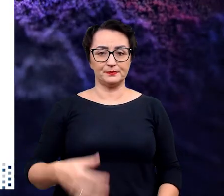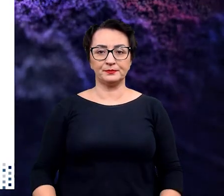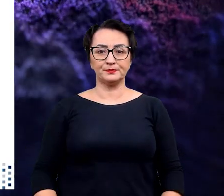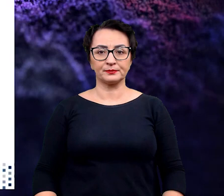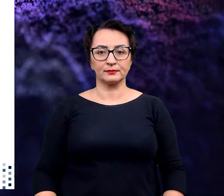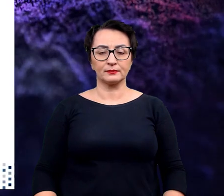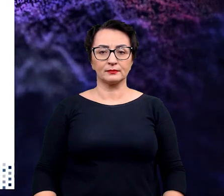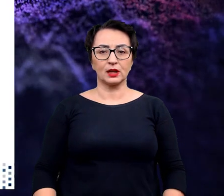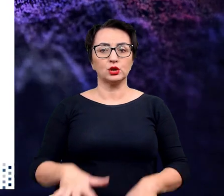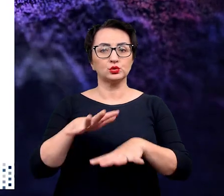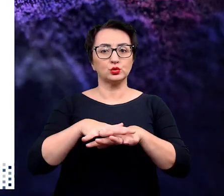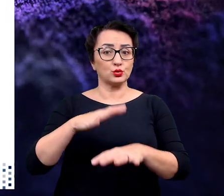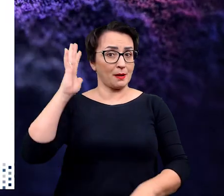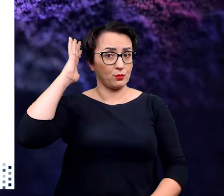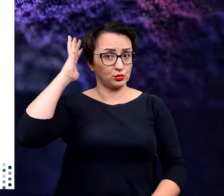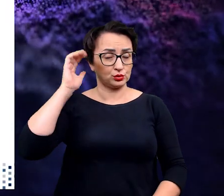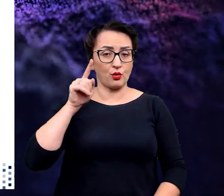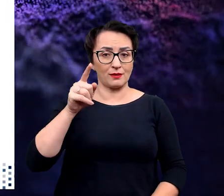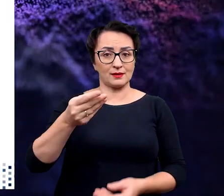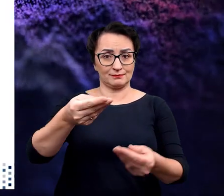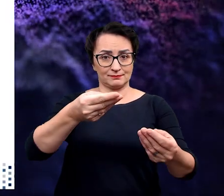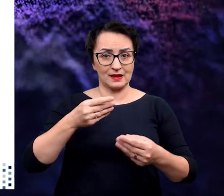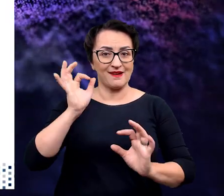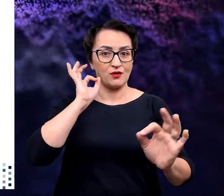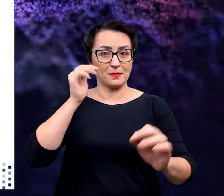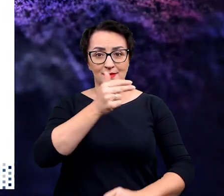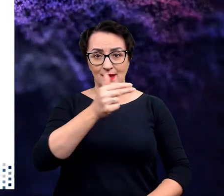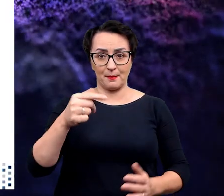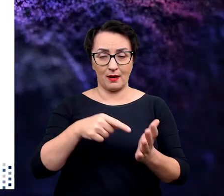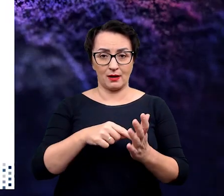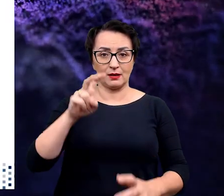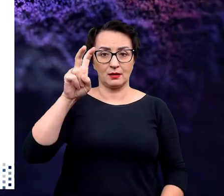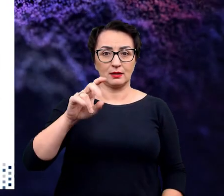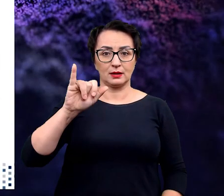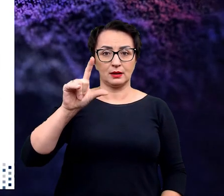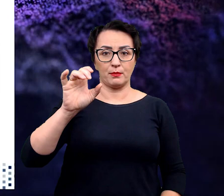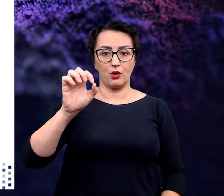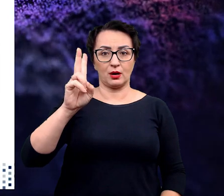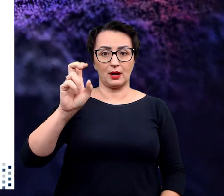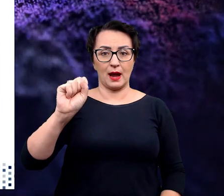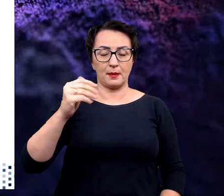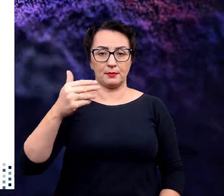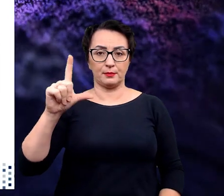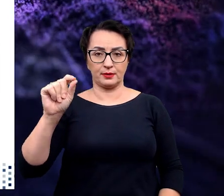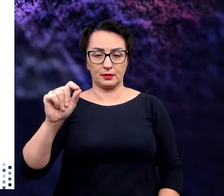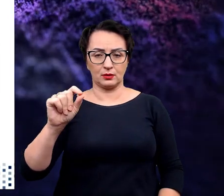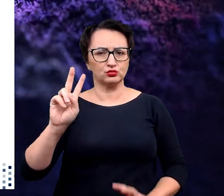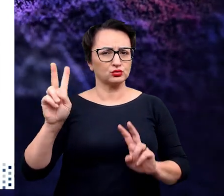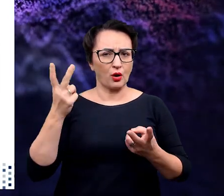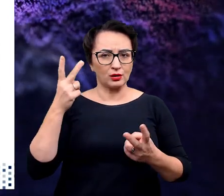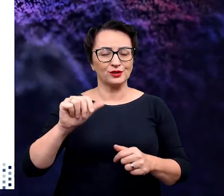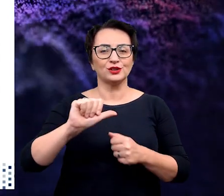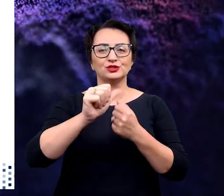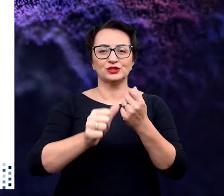każdym wieku. Taką strukturą mózgu, która dostarczyła informacji na ten temat, jest hipokamp, który